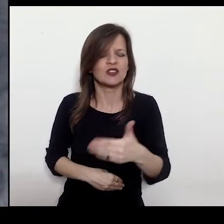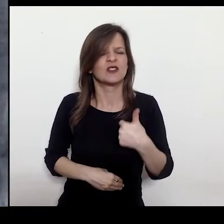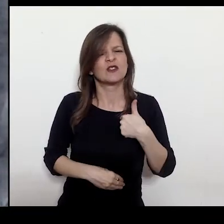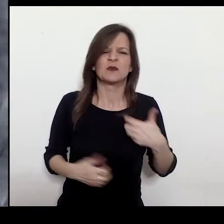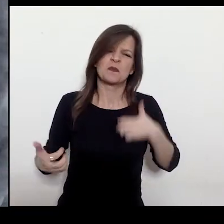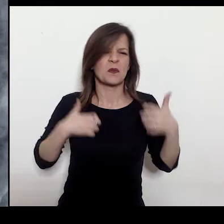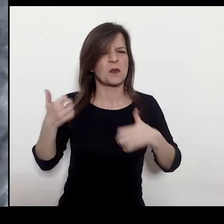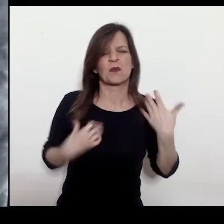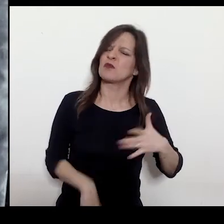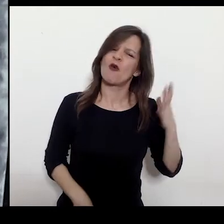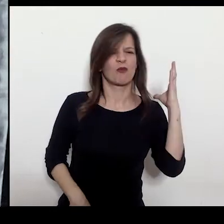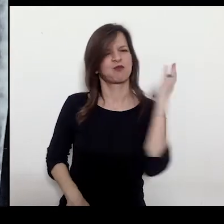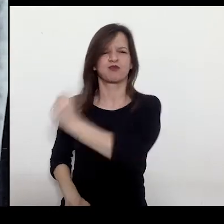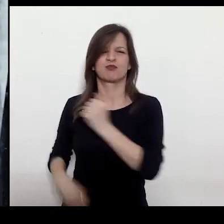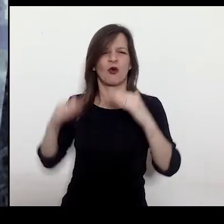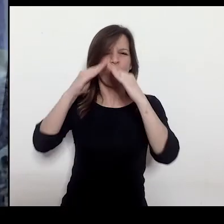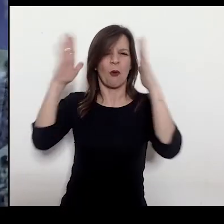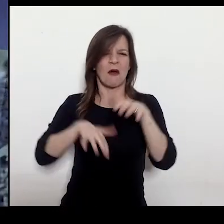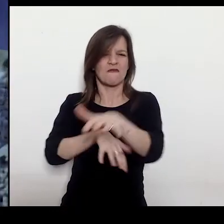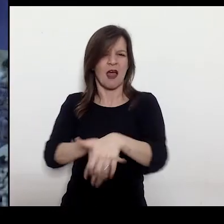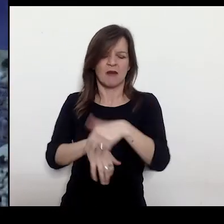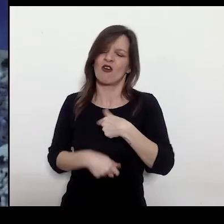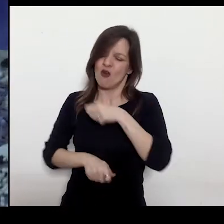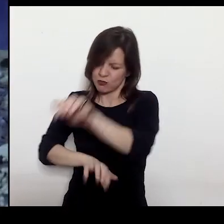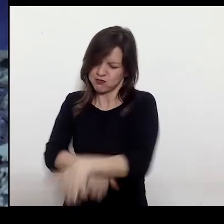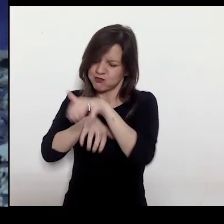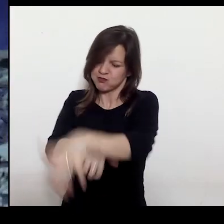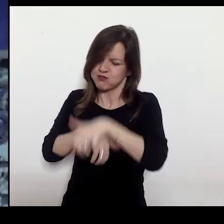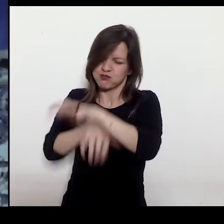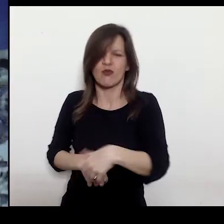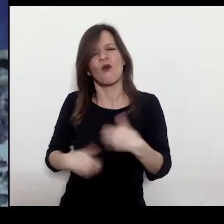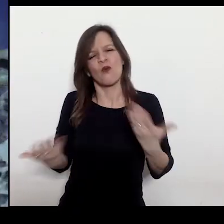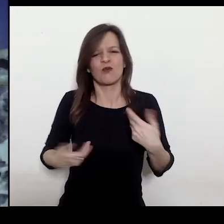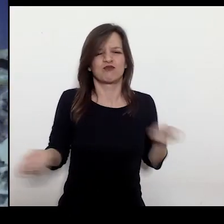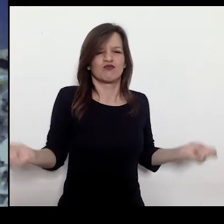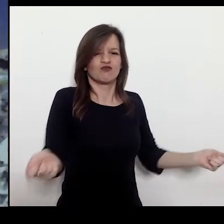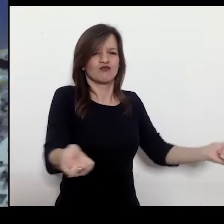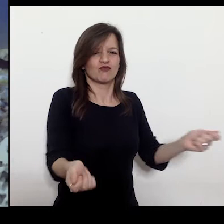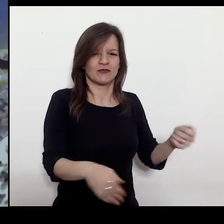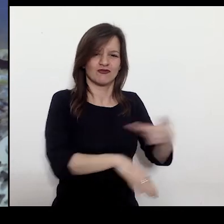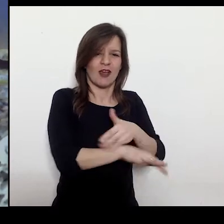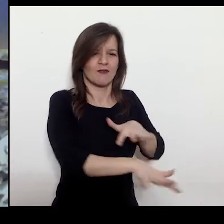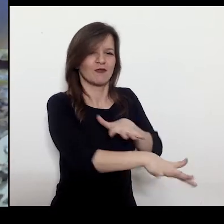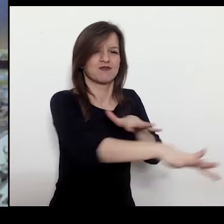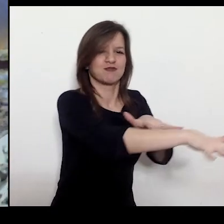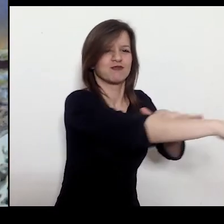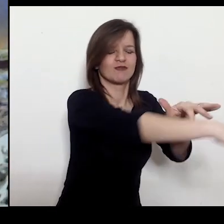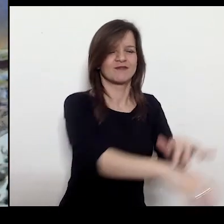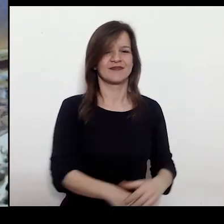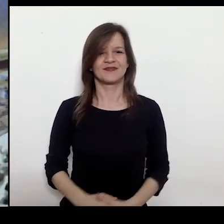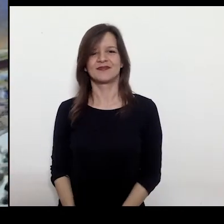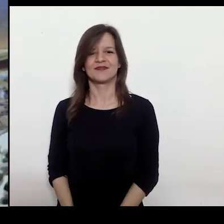cui senza nupisci, a stimanno come un upaccio, me ne sono andato direttamente a zappare o a